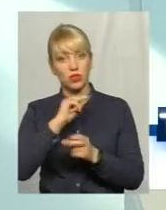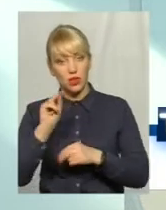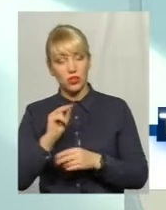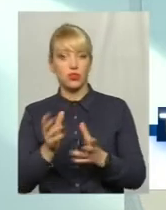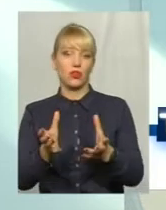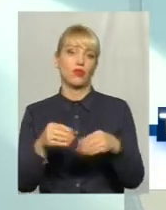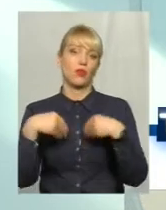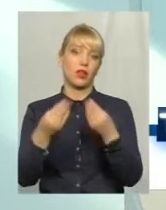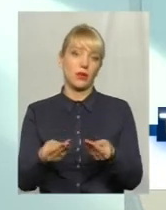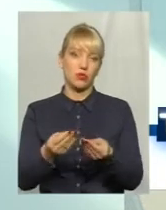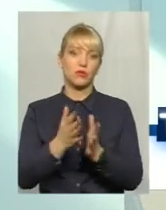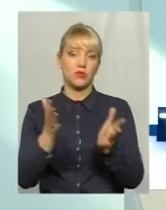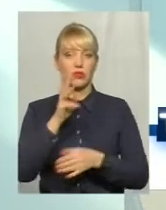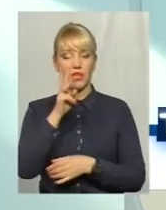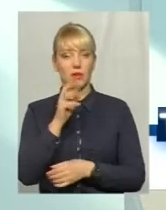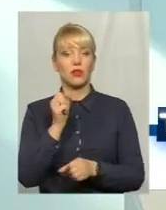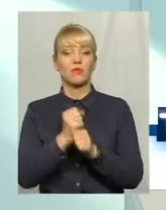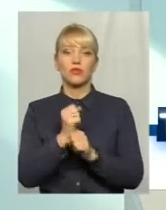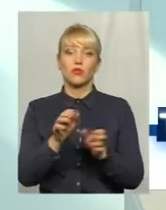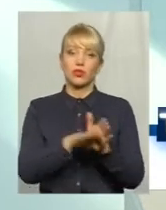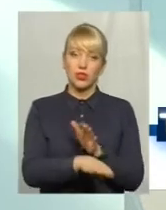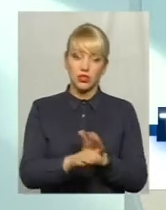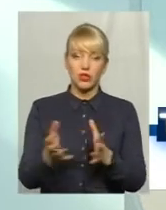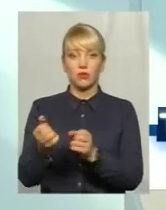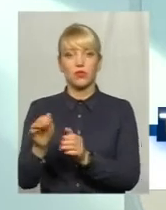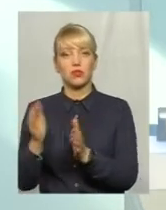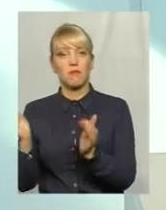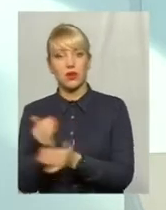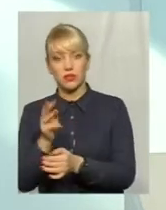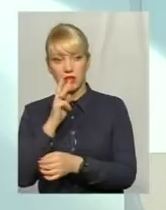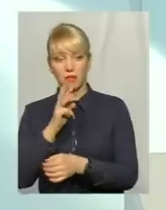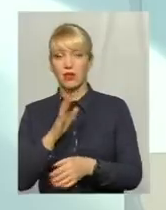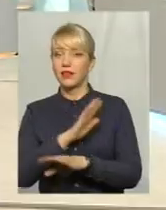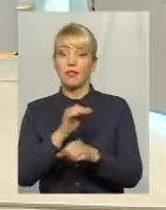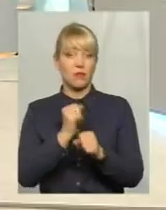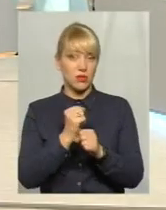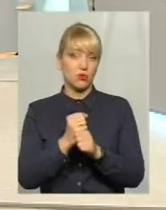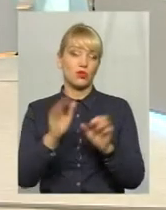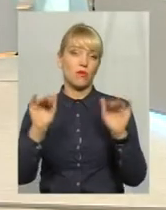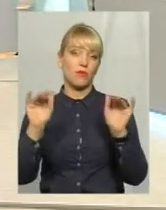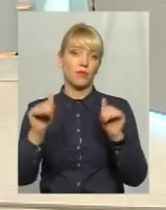більшу заробітну плату, працюєш гірше, меншу, не працюєш зовсім, можуть з тобою зовсім попрощатися.